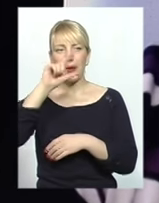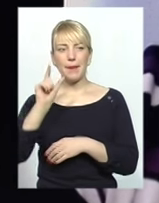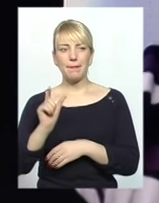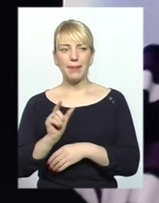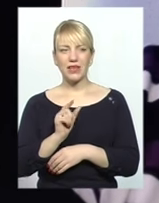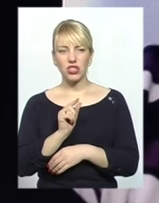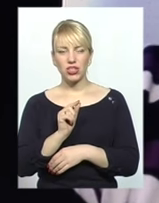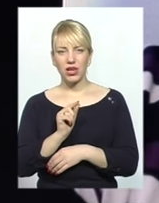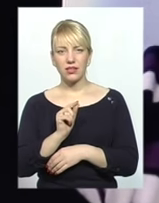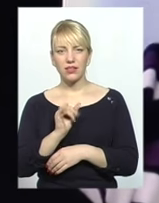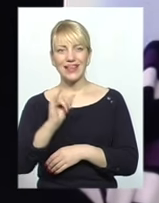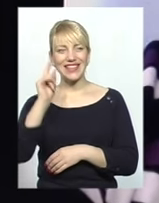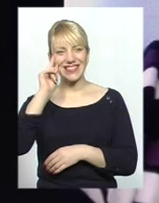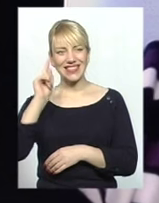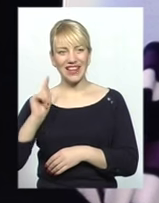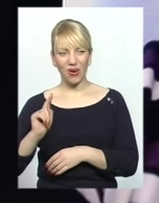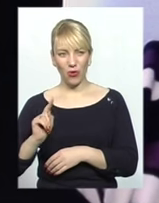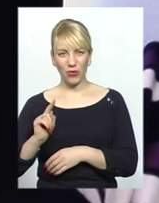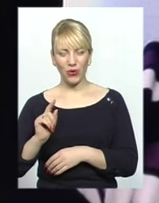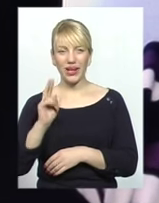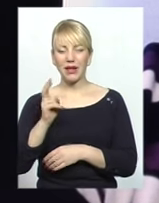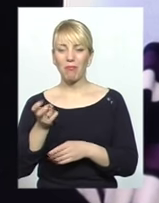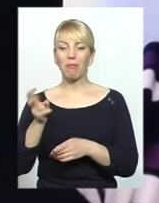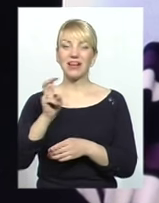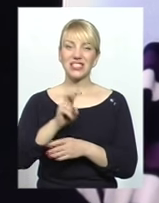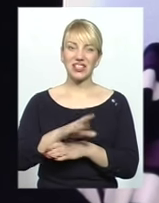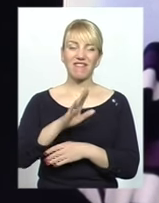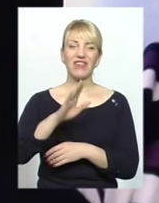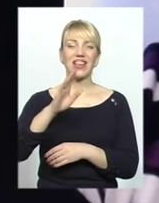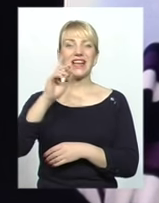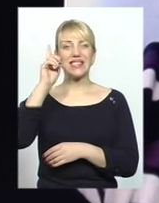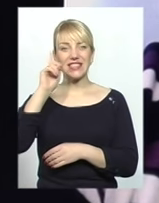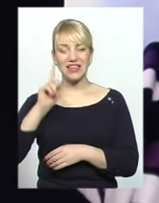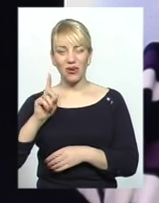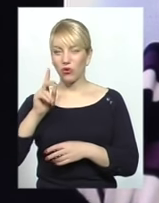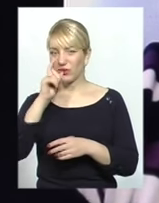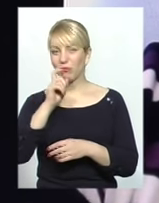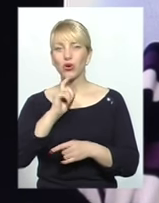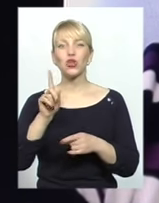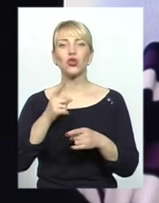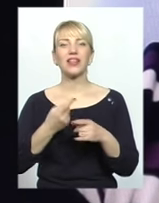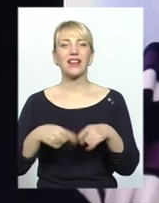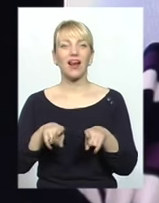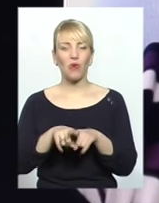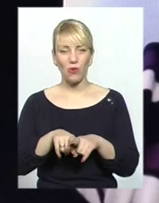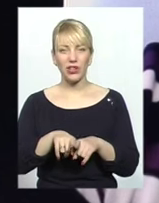синагогу. І вони прийшли в синагогу, не поняли, що це таке, розложили свої коврики і почали молитися.